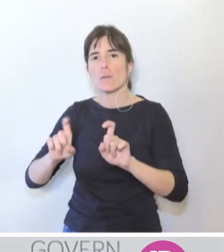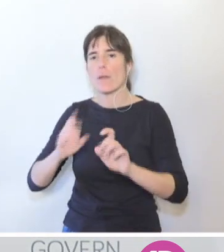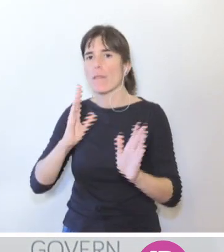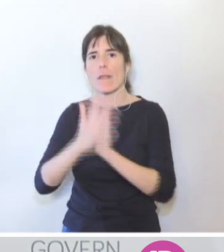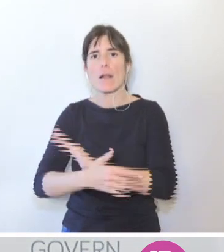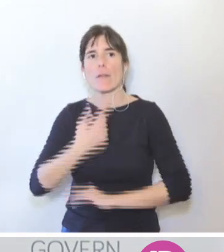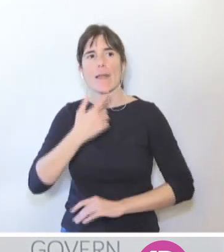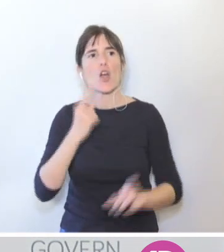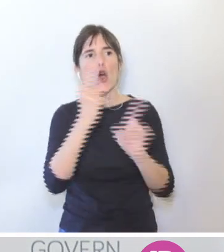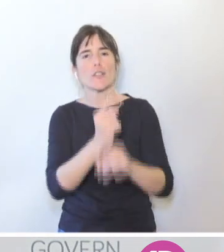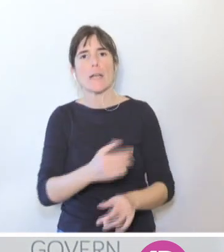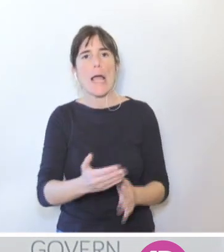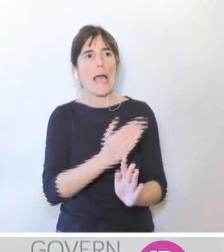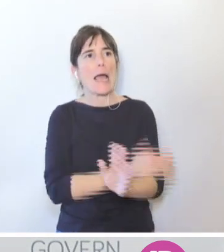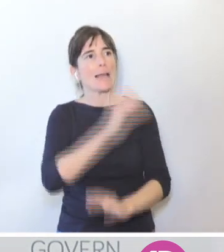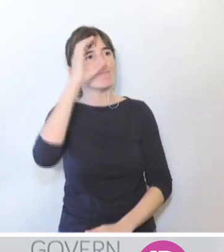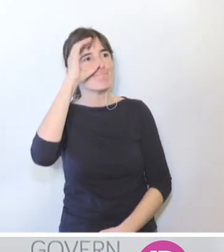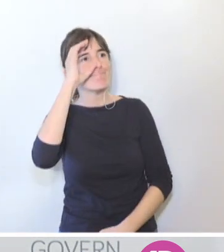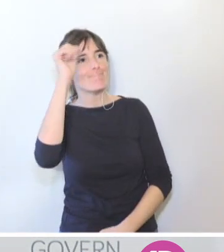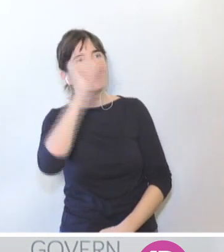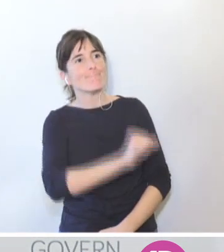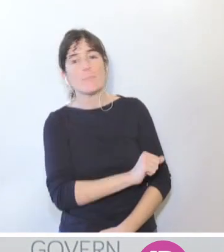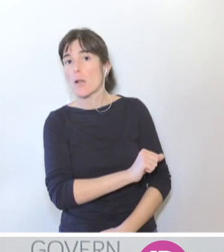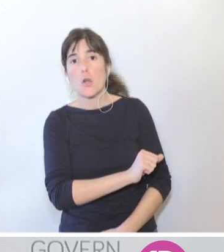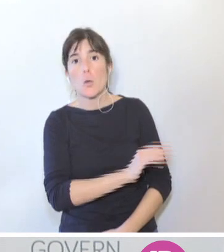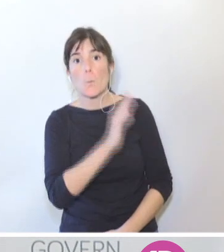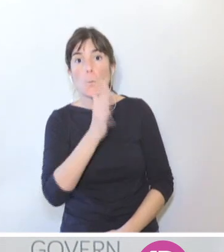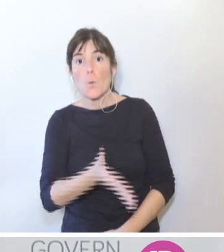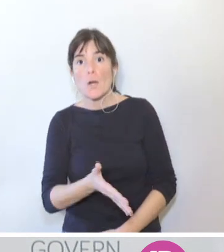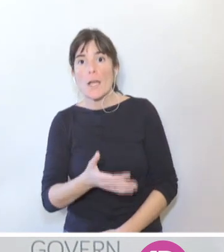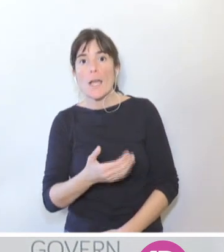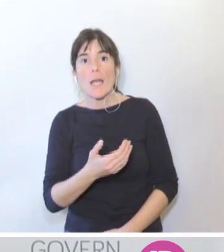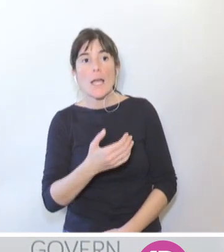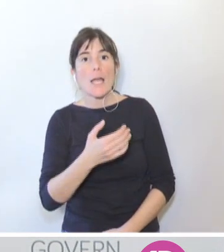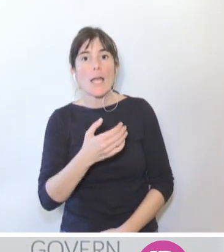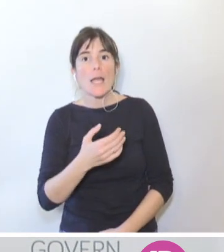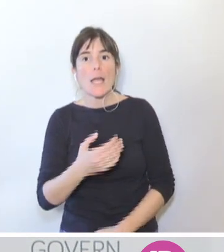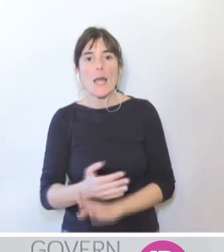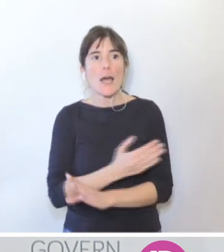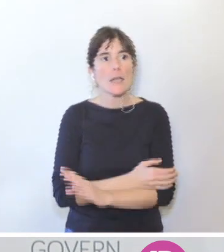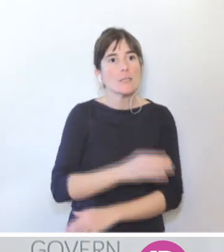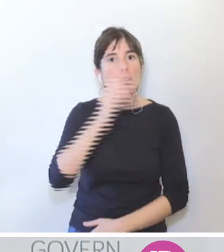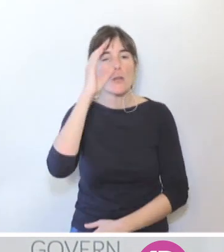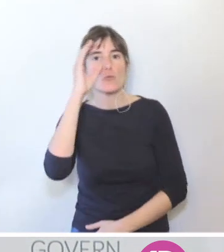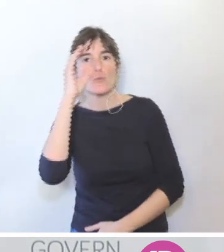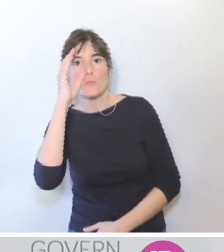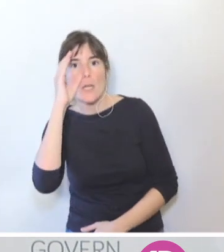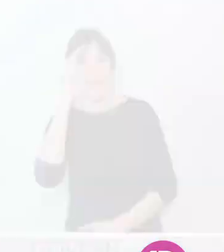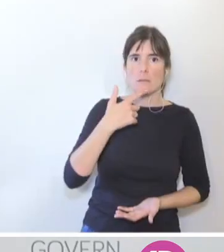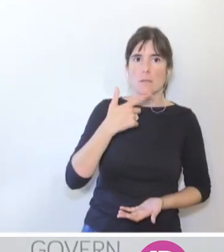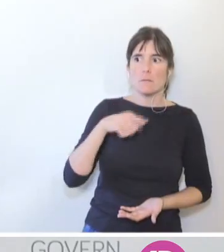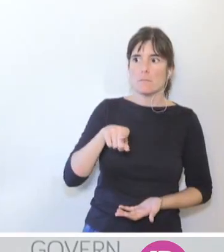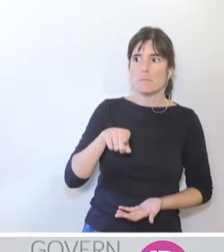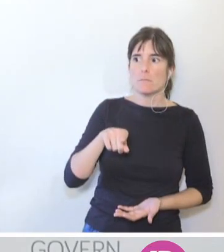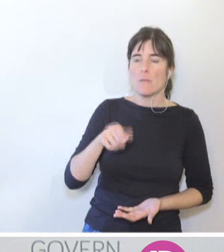Perquè ni tan sols es coneixien. No s'ha volgut ni tan sols saber quins eren els plantejaments.